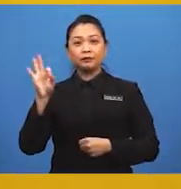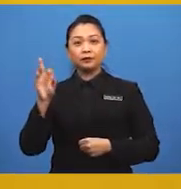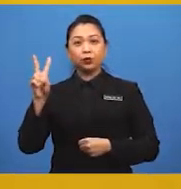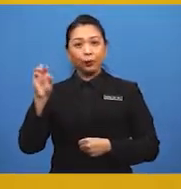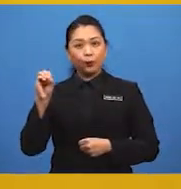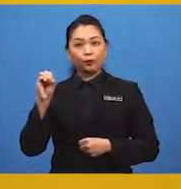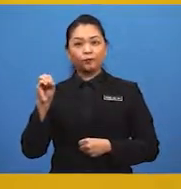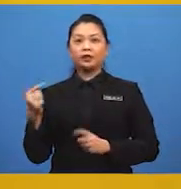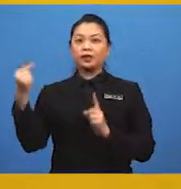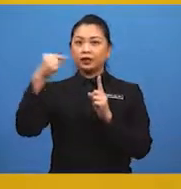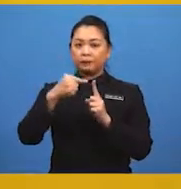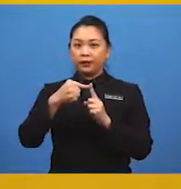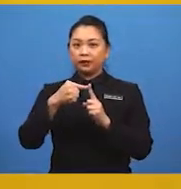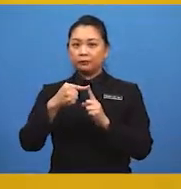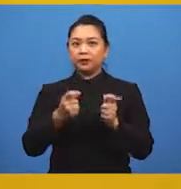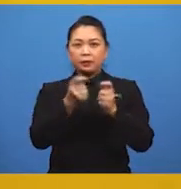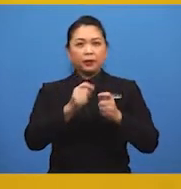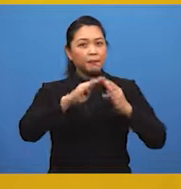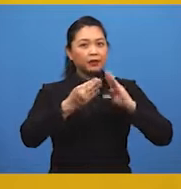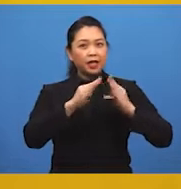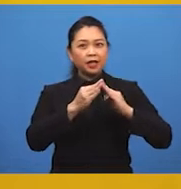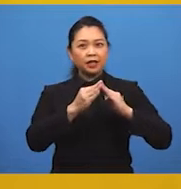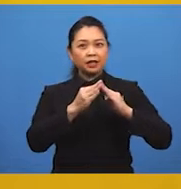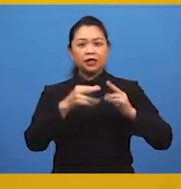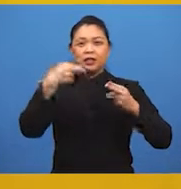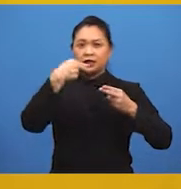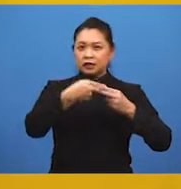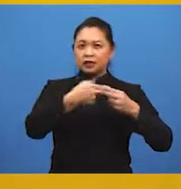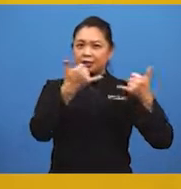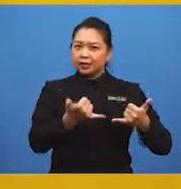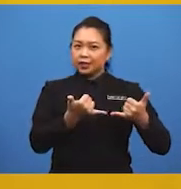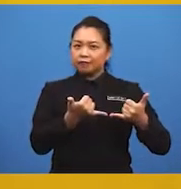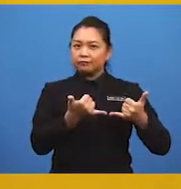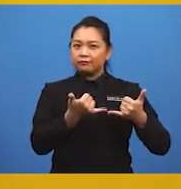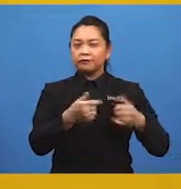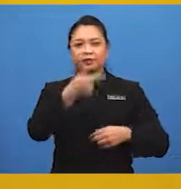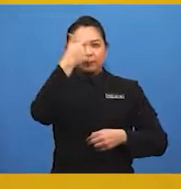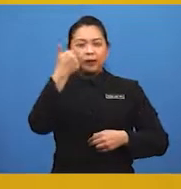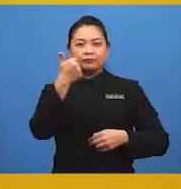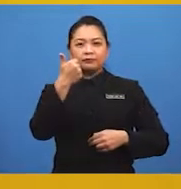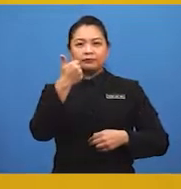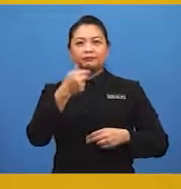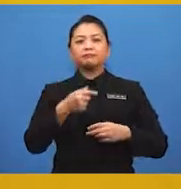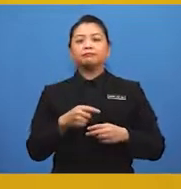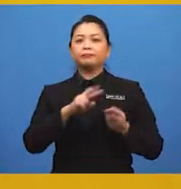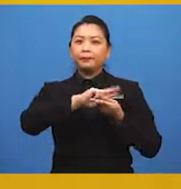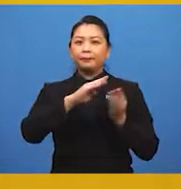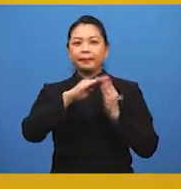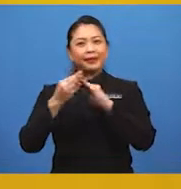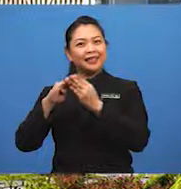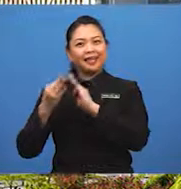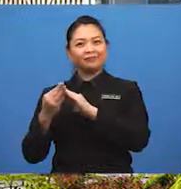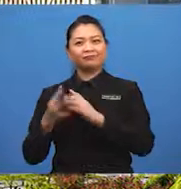kepada pertempatan bandar sehingga kini akibat daripada pembandaran.